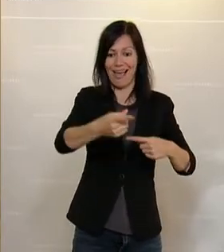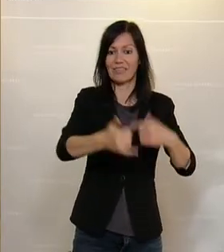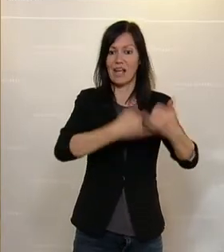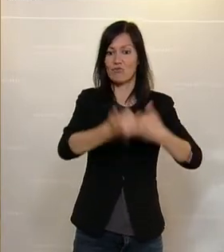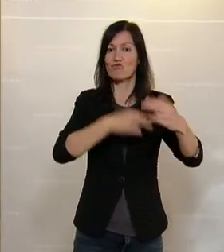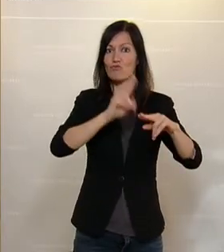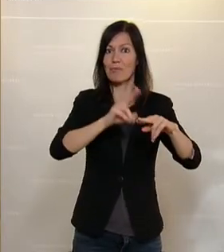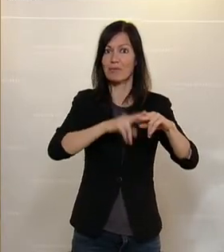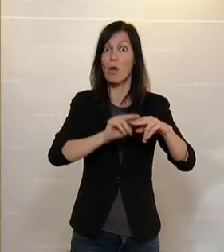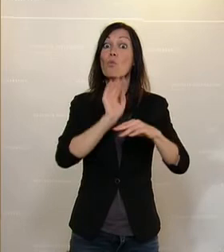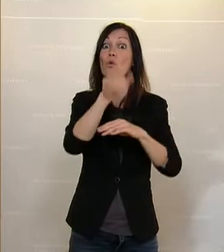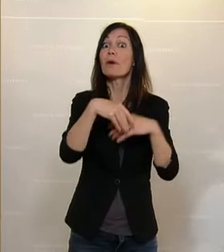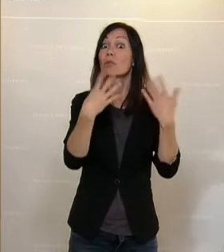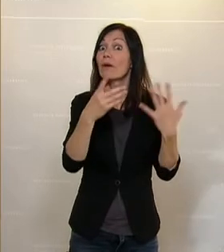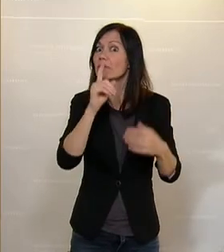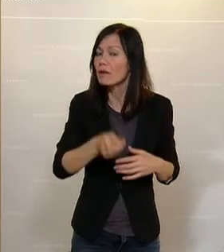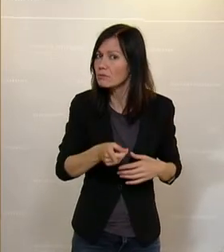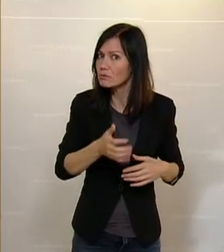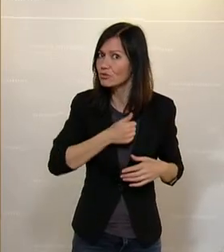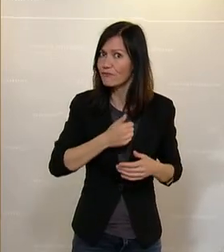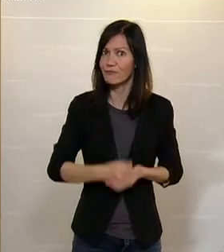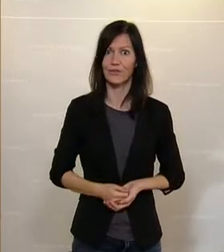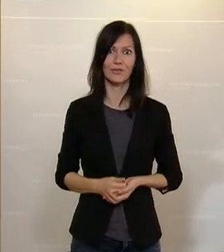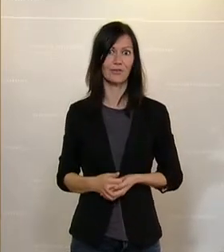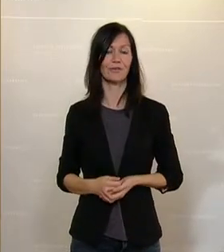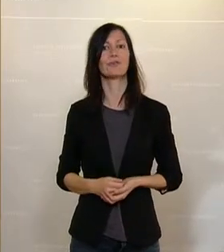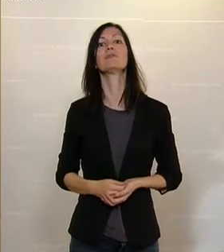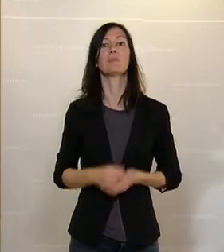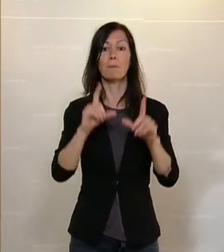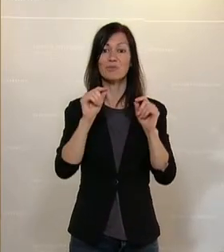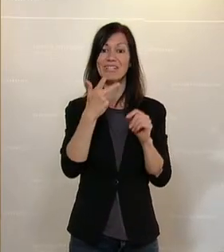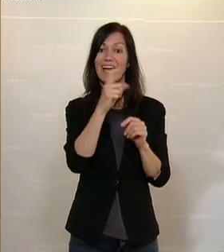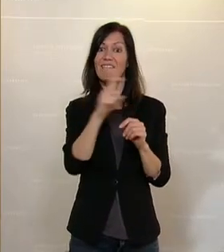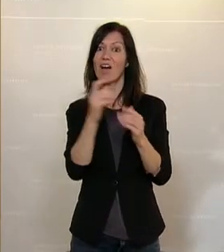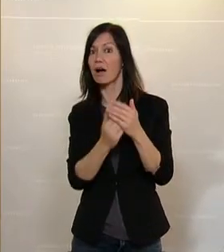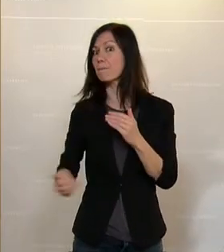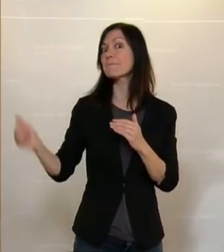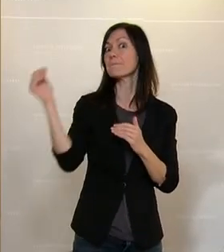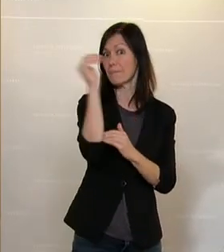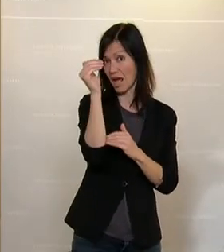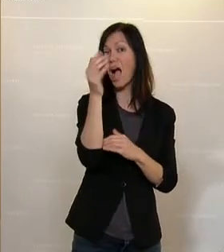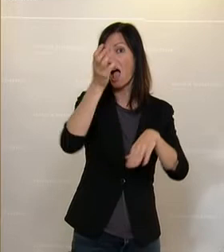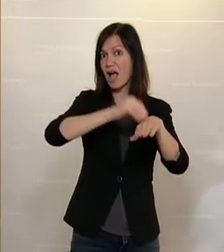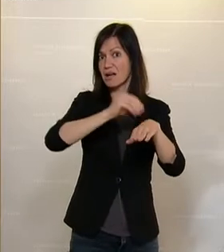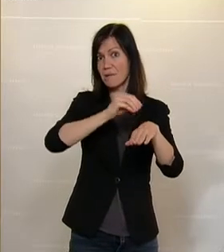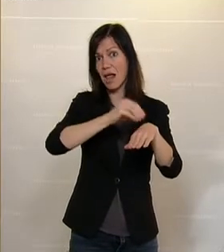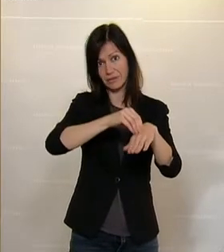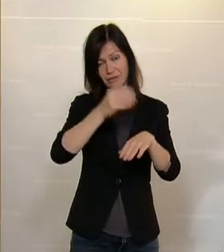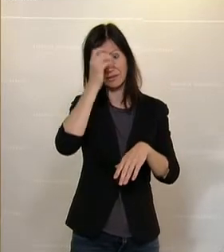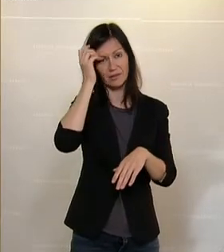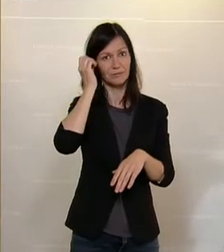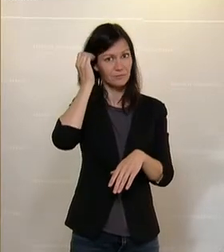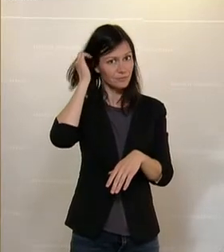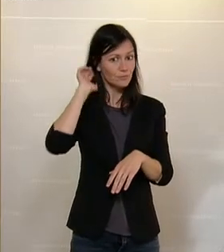auf über 9.000. Das heißt also, wir sprechen hier von einer Verdreifachung im heurigen Jahr und